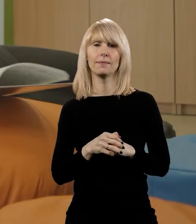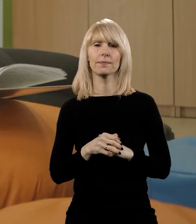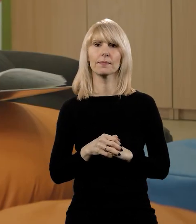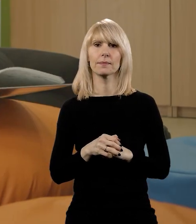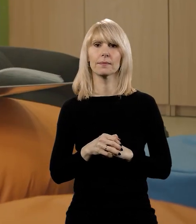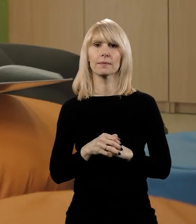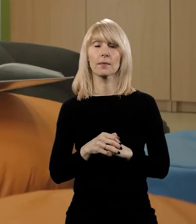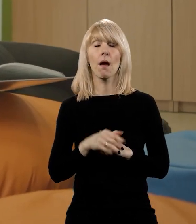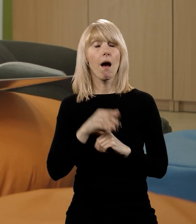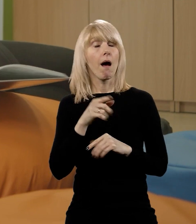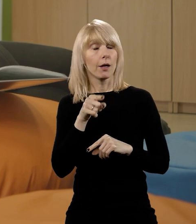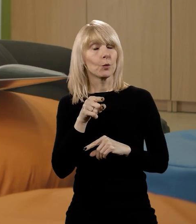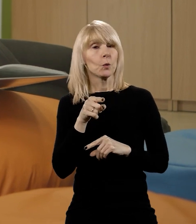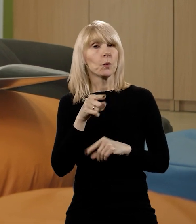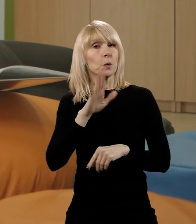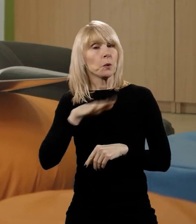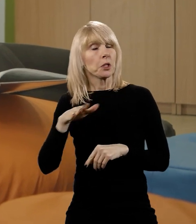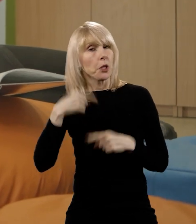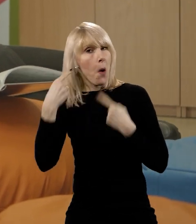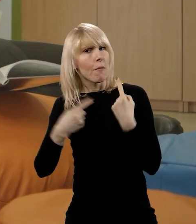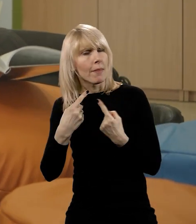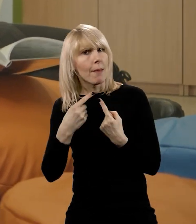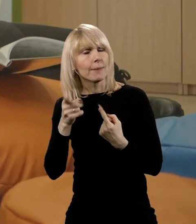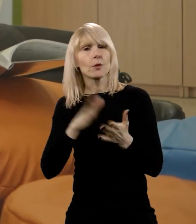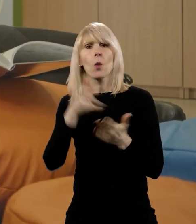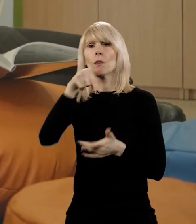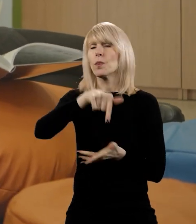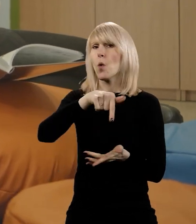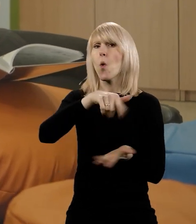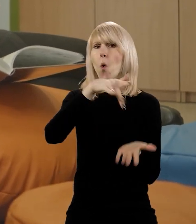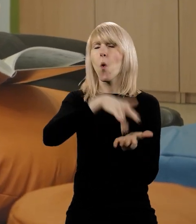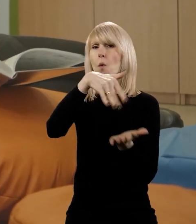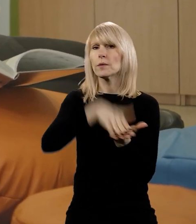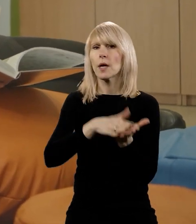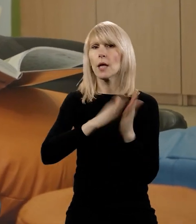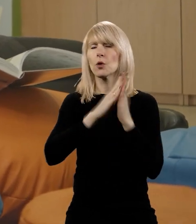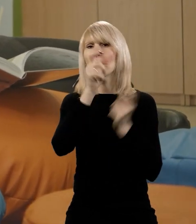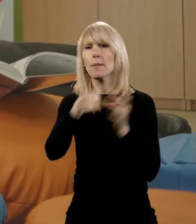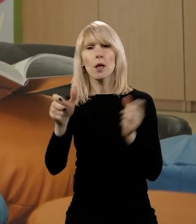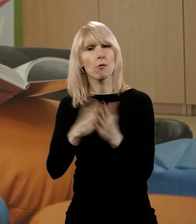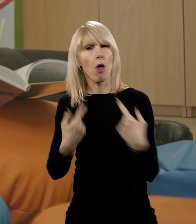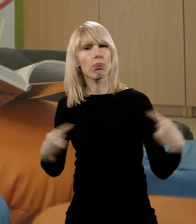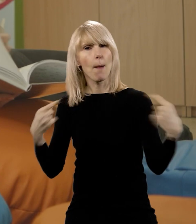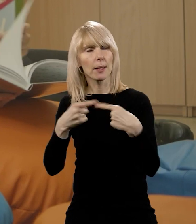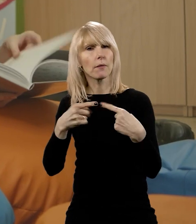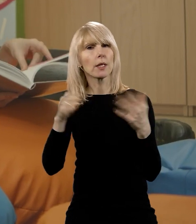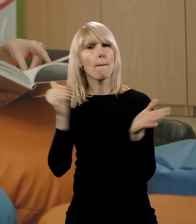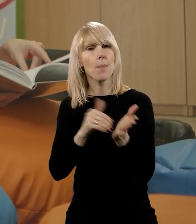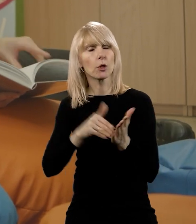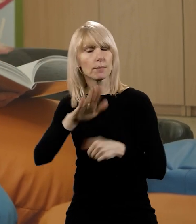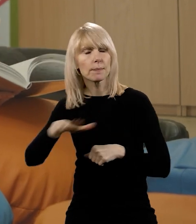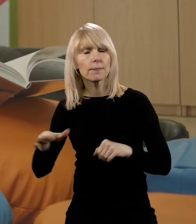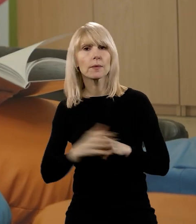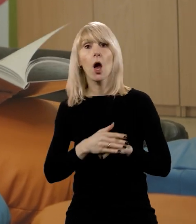A skoro o dzieciach mowa, to biblioteka w Sieradzu jest świetnie dostosowana do ich potrzeb. W czytelni stworzonej dzięki funduszom